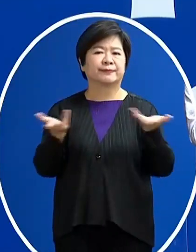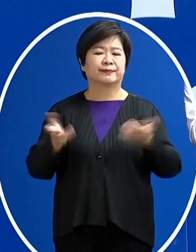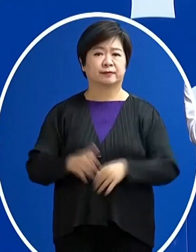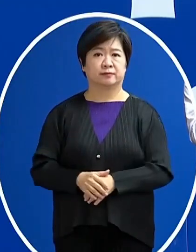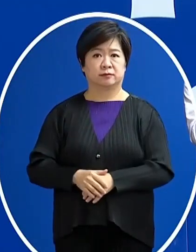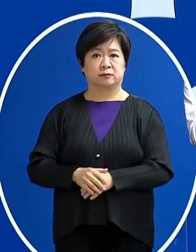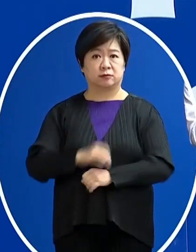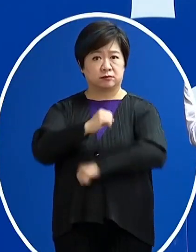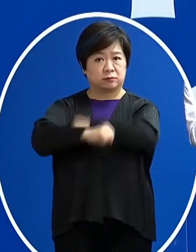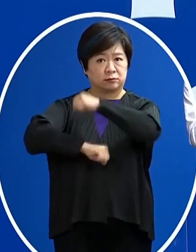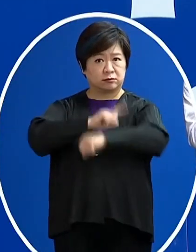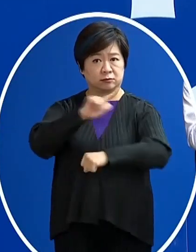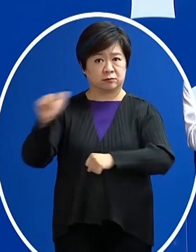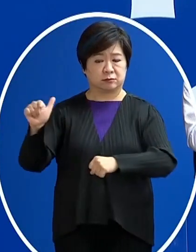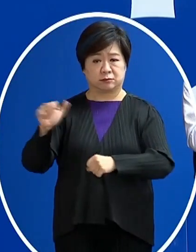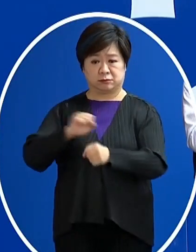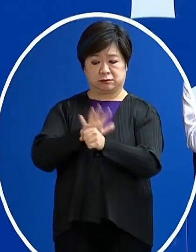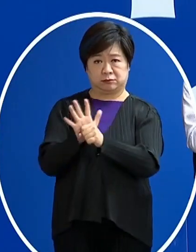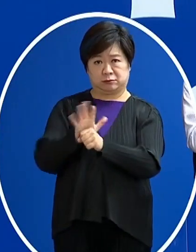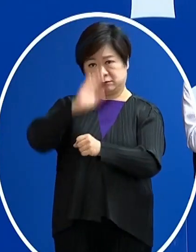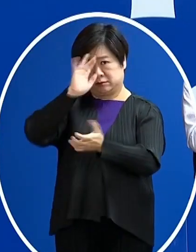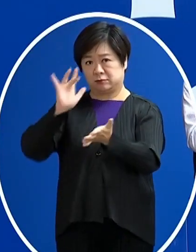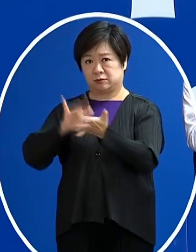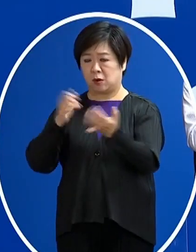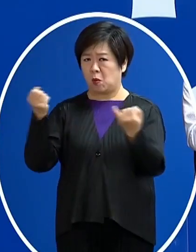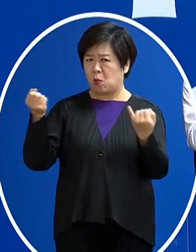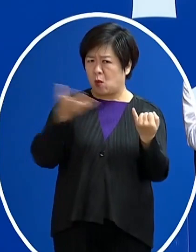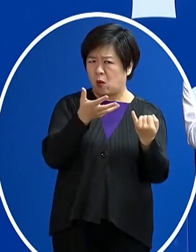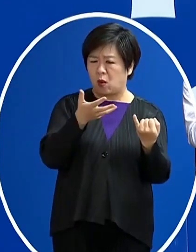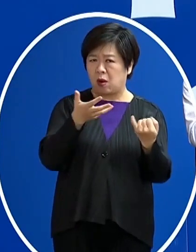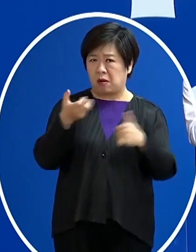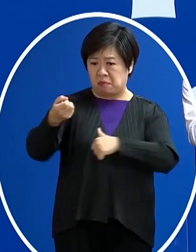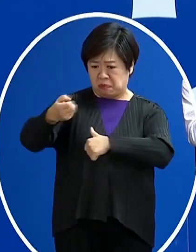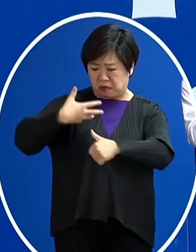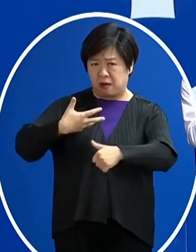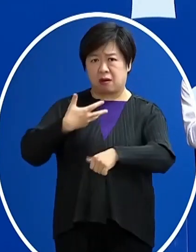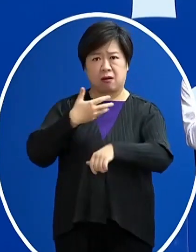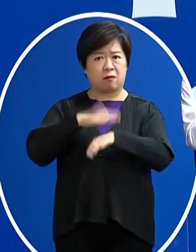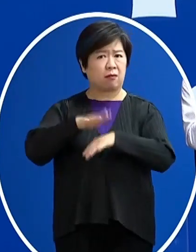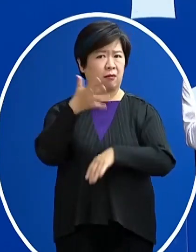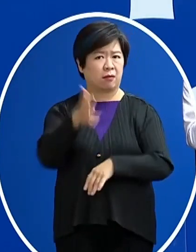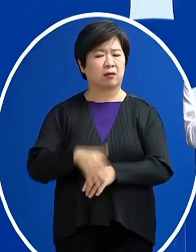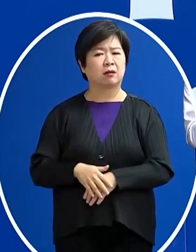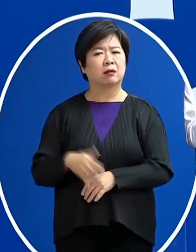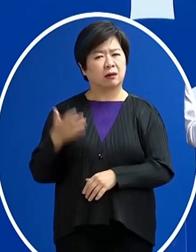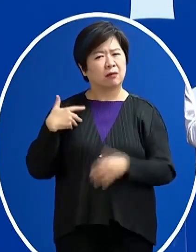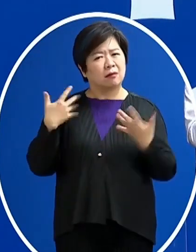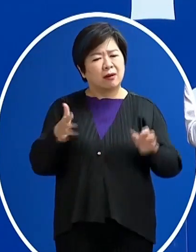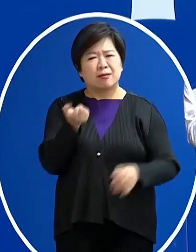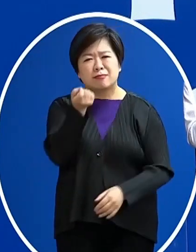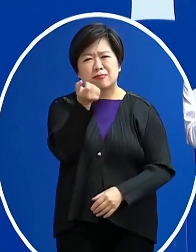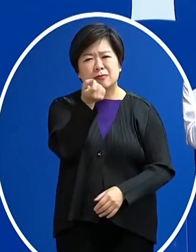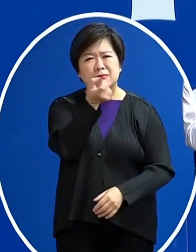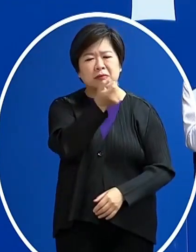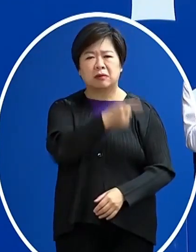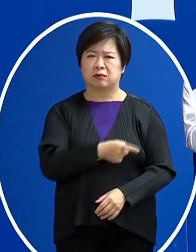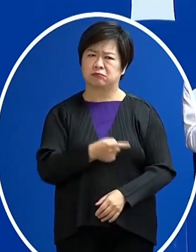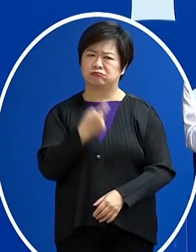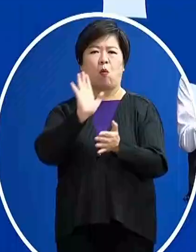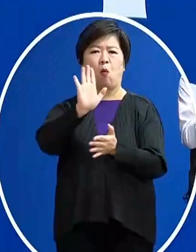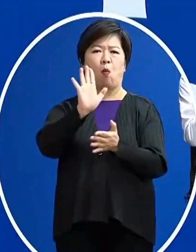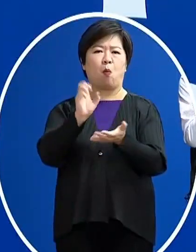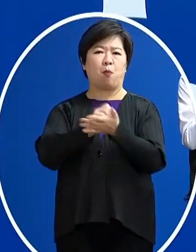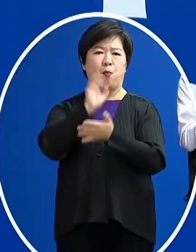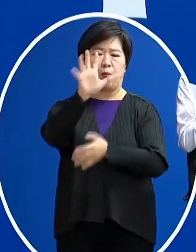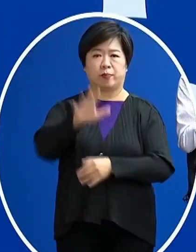那動物到底會不會把這個新冠病毒傳染給人雖然說有很少數的案例 大家大家都認為不是主要的傳